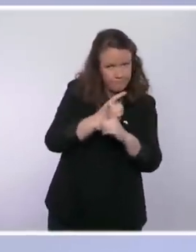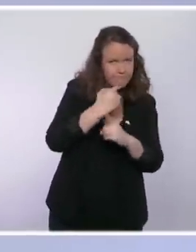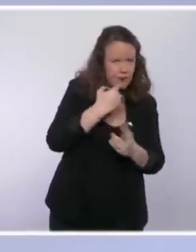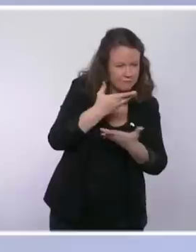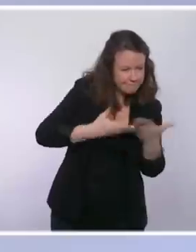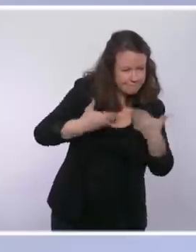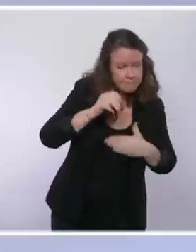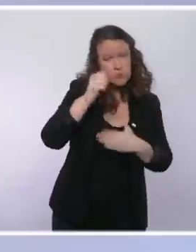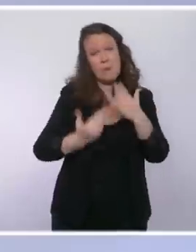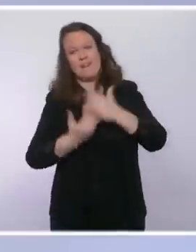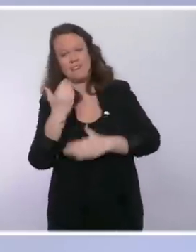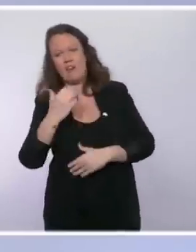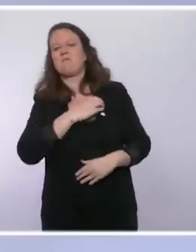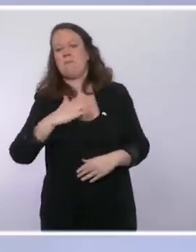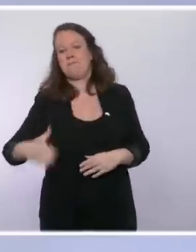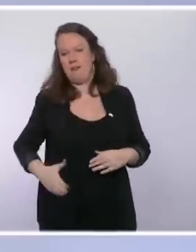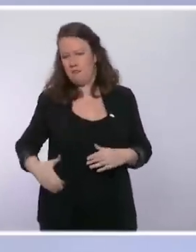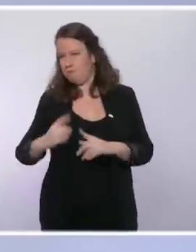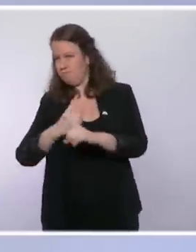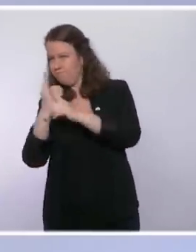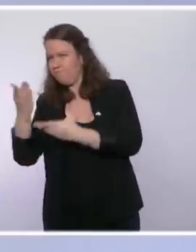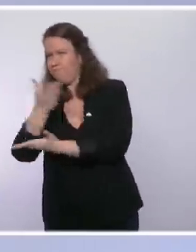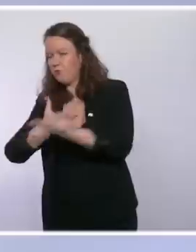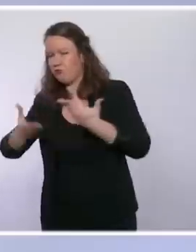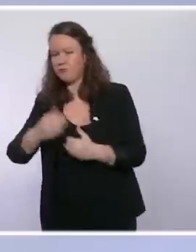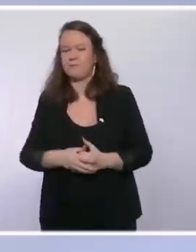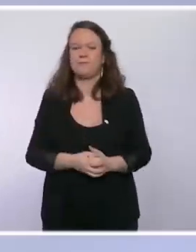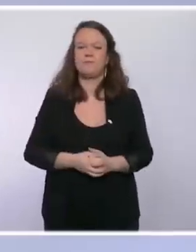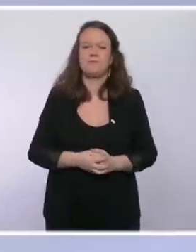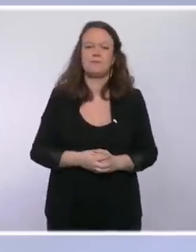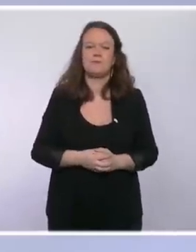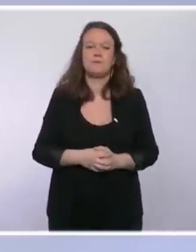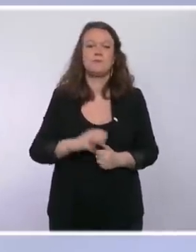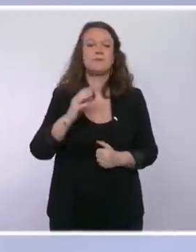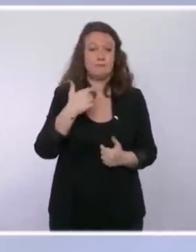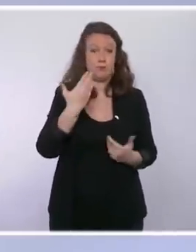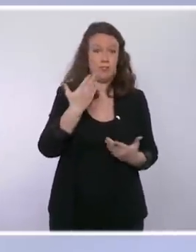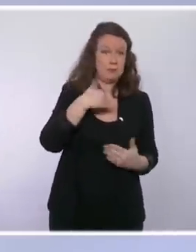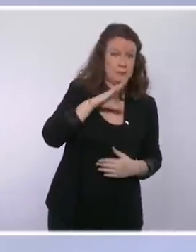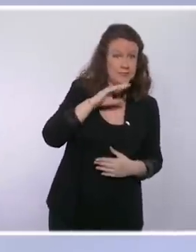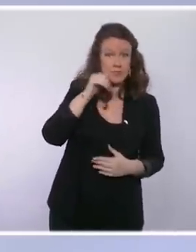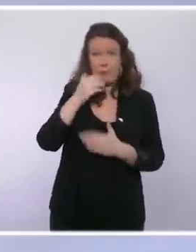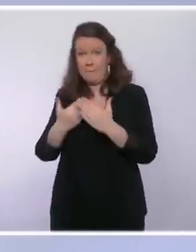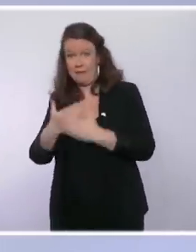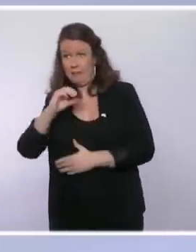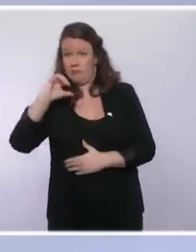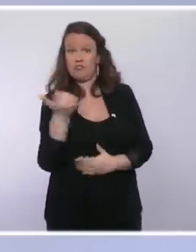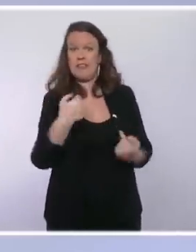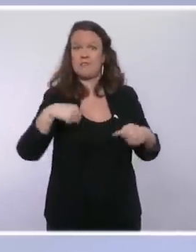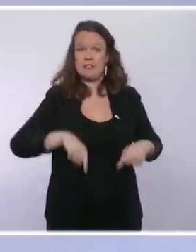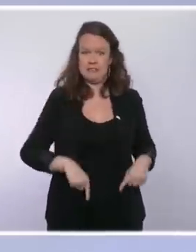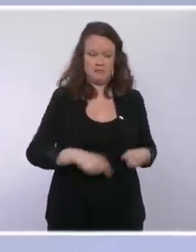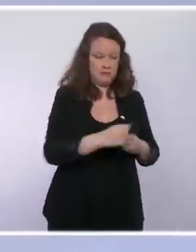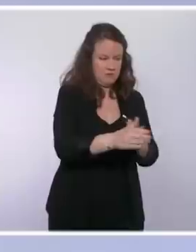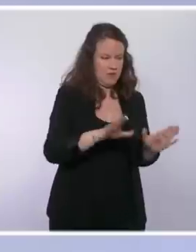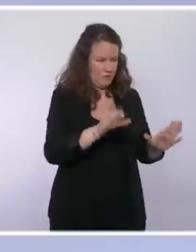Il a par ailleurs été demandé aux différents ministres de concerter, cet après-midi et demain matin, chacun leur secteur sur ses orientations et sur les